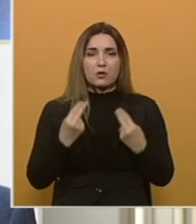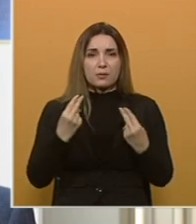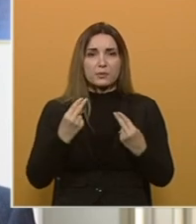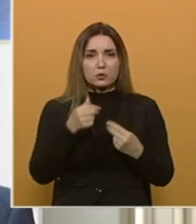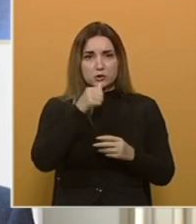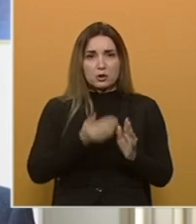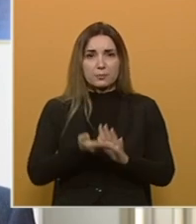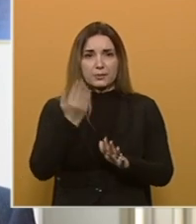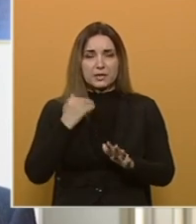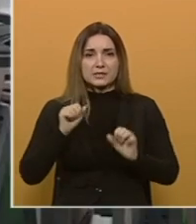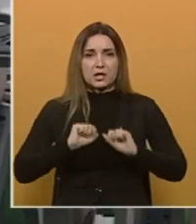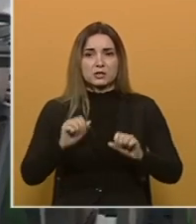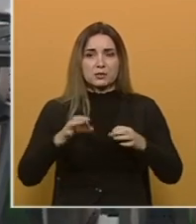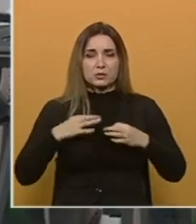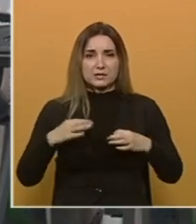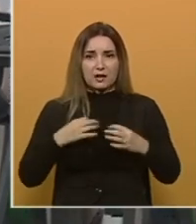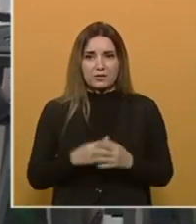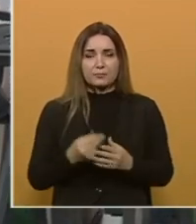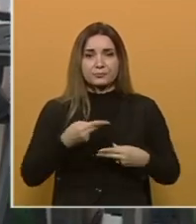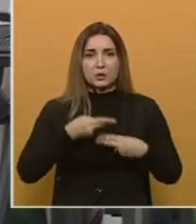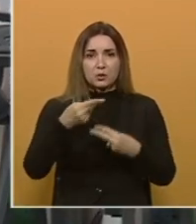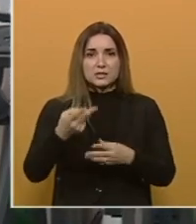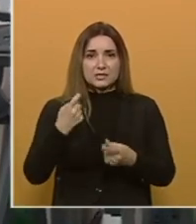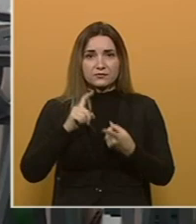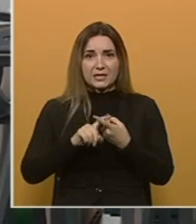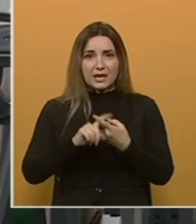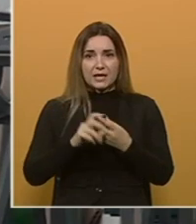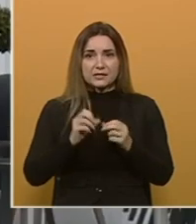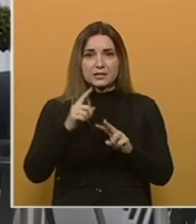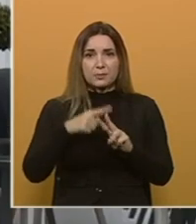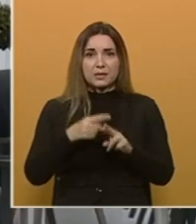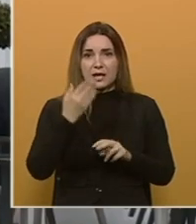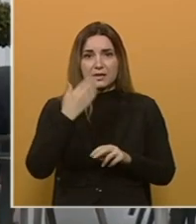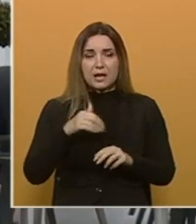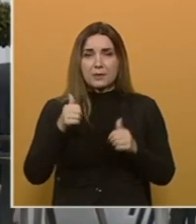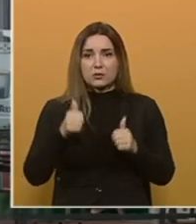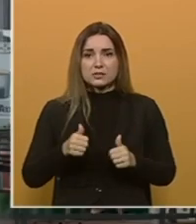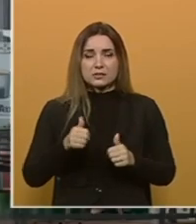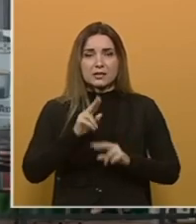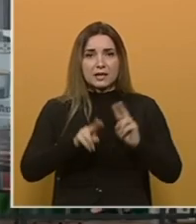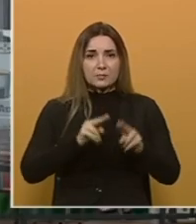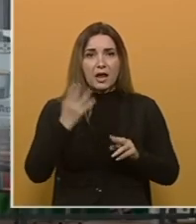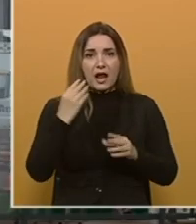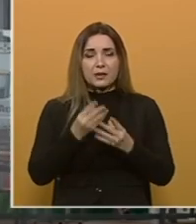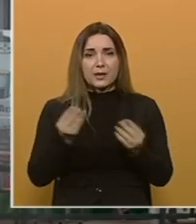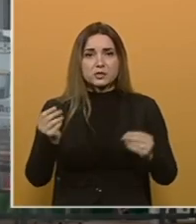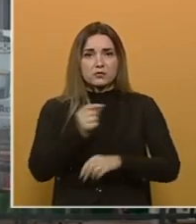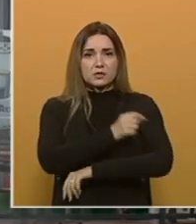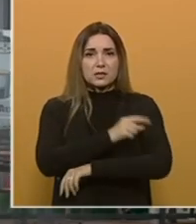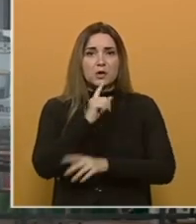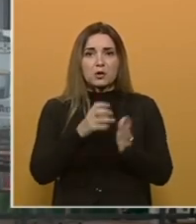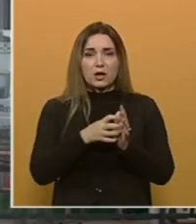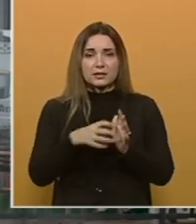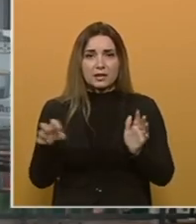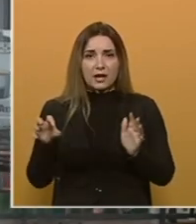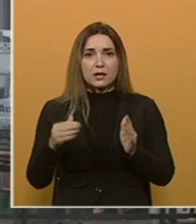što prije zaštimo zdravlje naših građana. U gostitelji iz Federacije Bosne i Hercegovine nemaju zasebni tretman, ali masovno cijepljenje koje još traje u